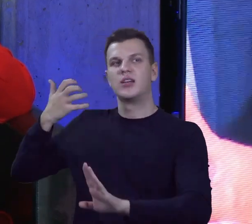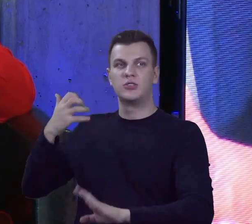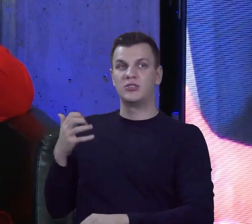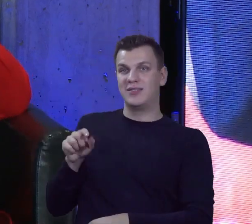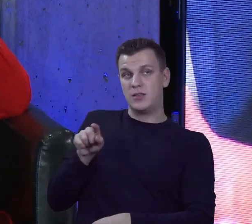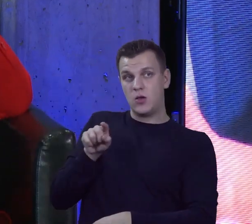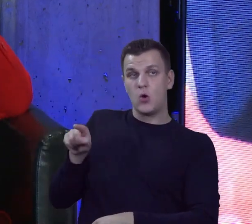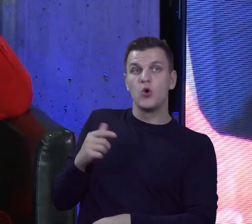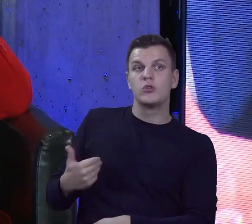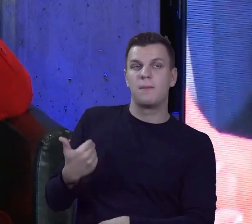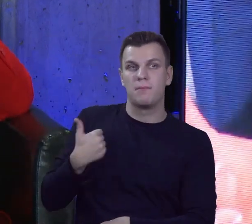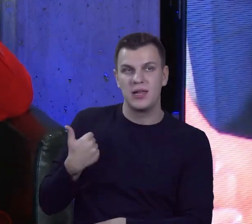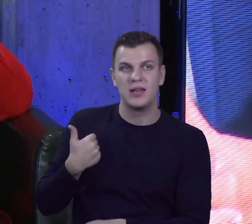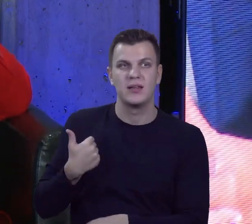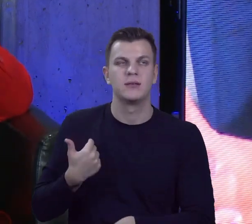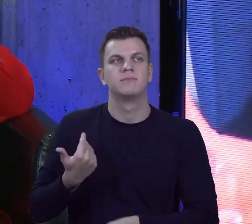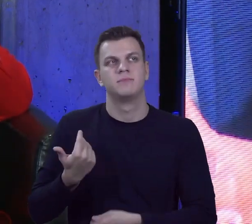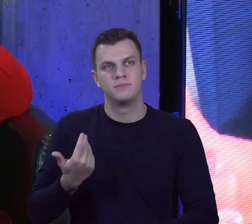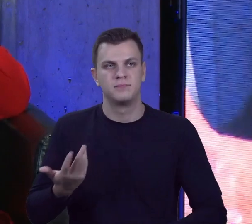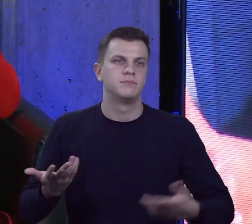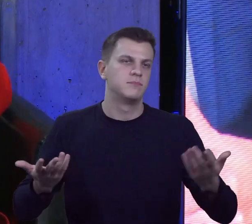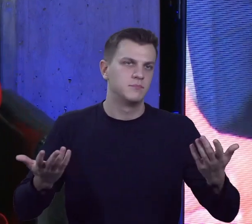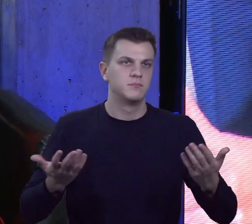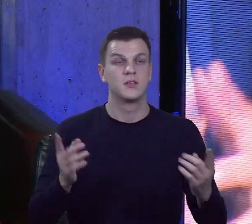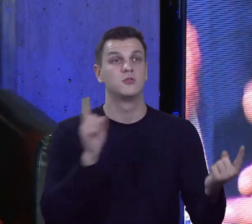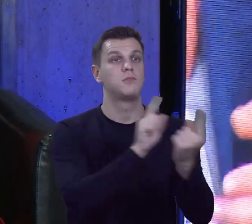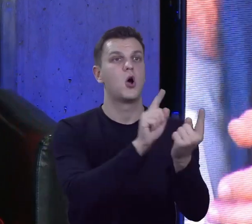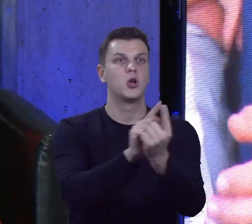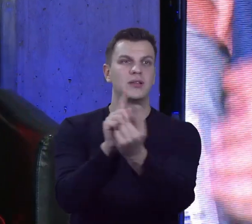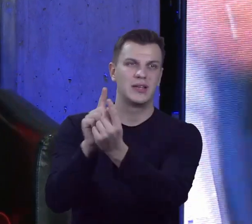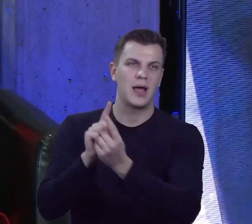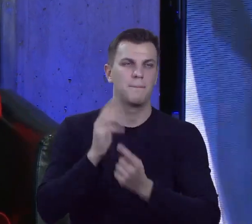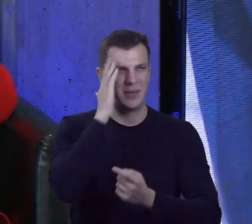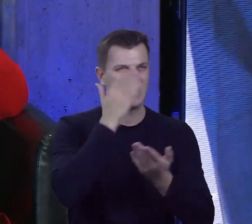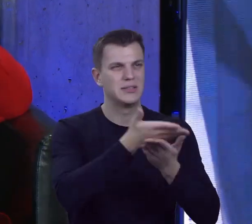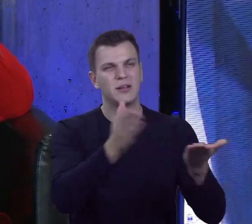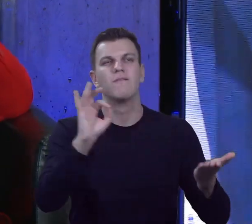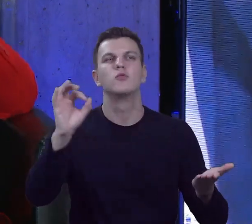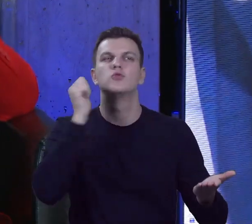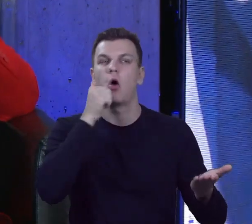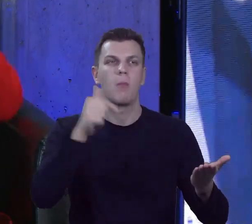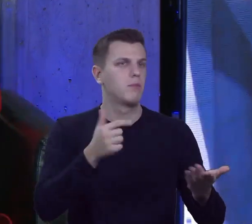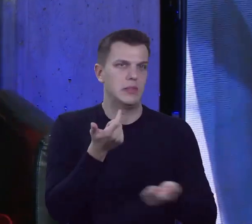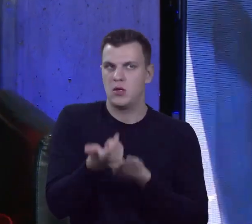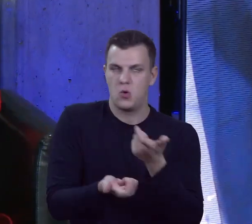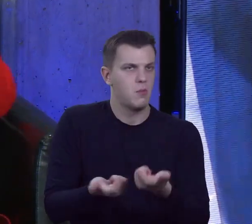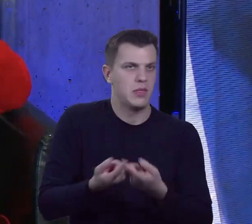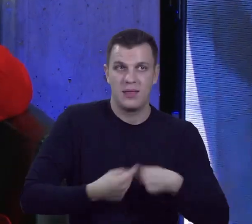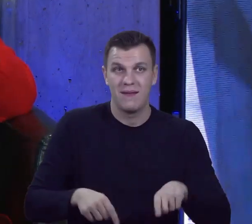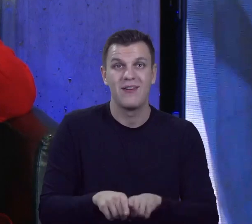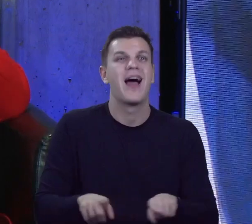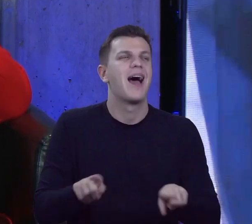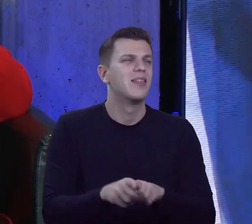mało, że włodarze nie spotykali się z mieszkańcami w ramach tych swoich codziennych obowiązków, to każda propozycja